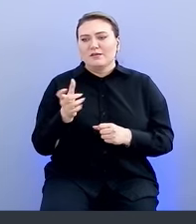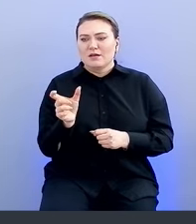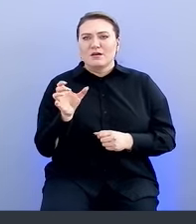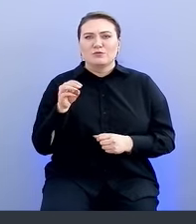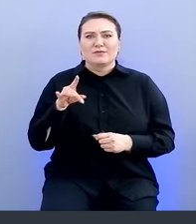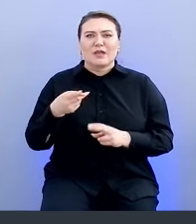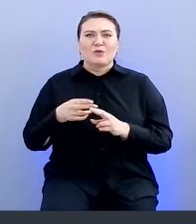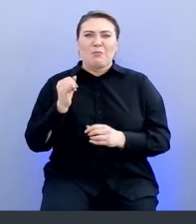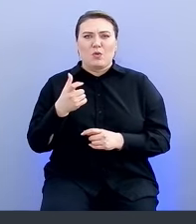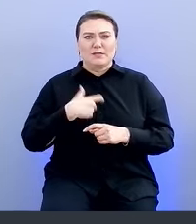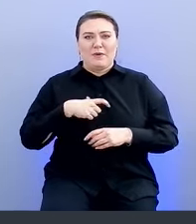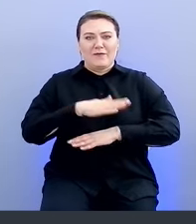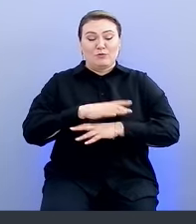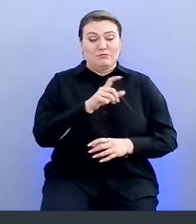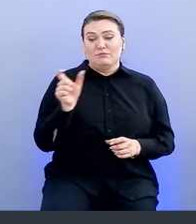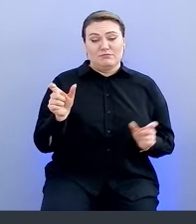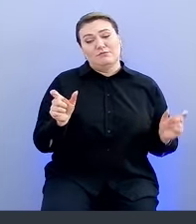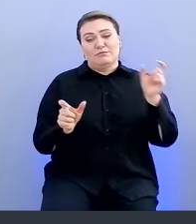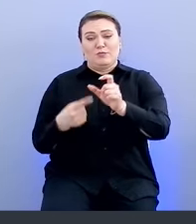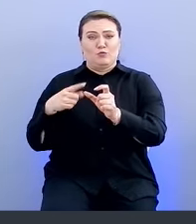себя плохо ведут, и ставить за место них другие.